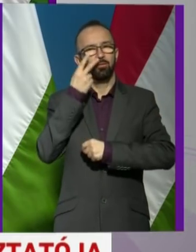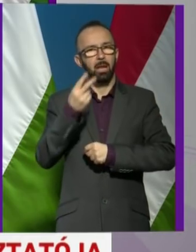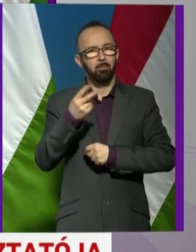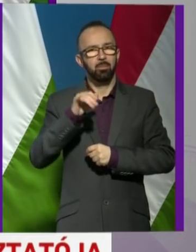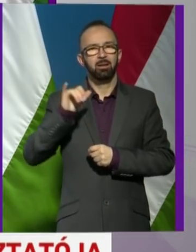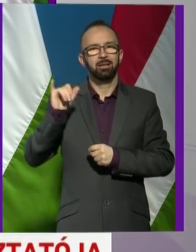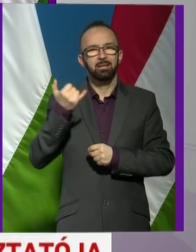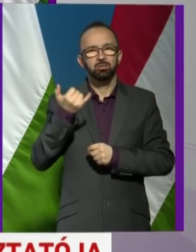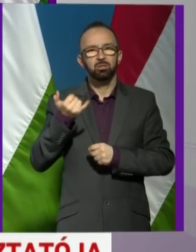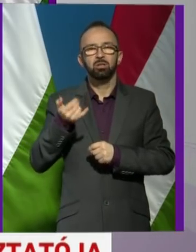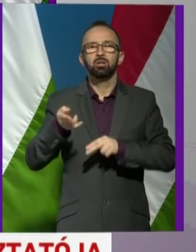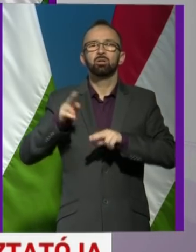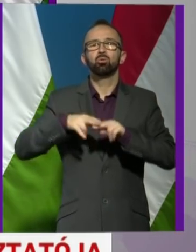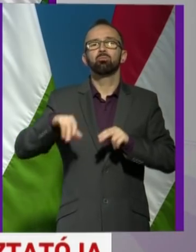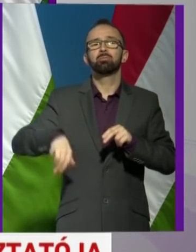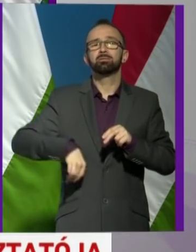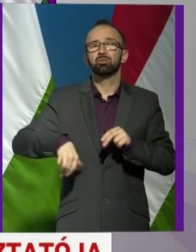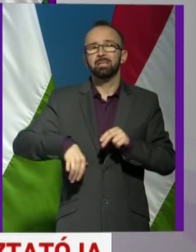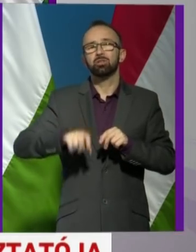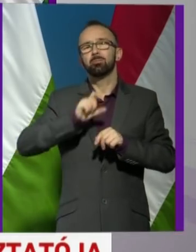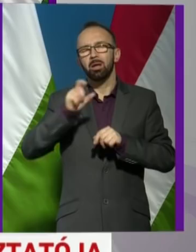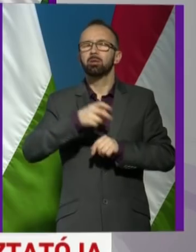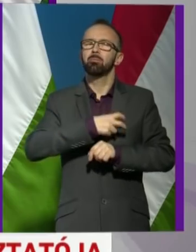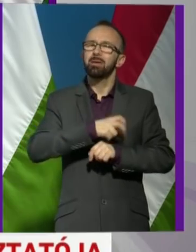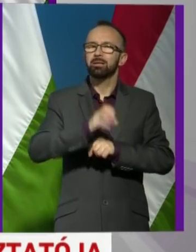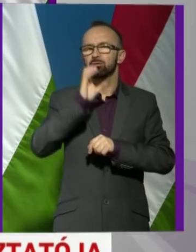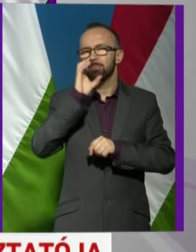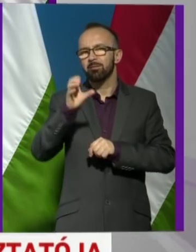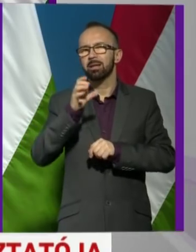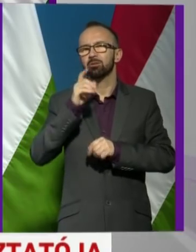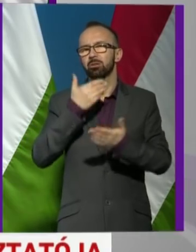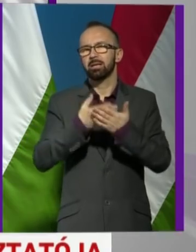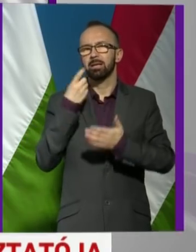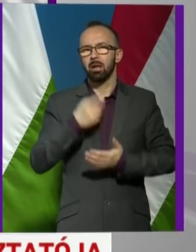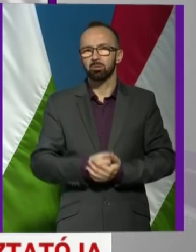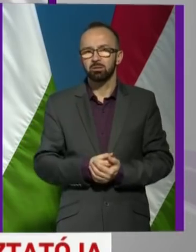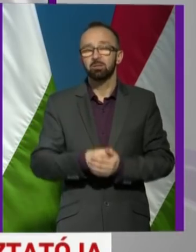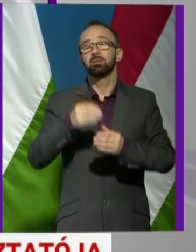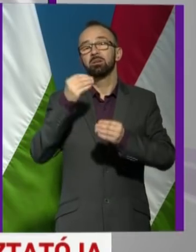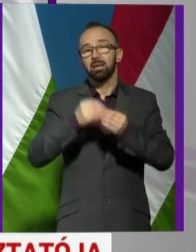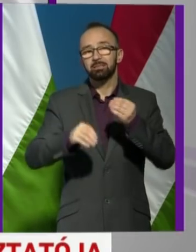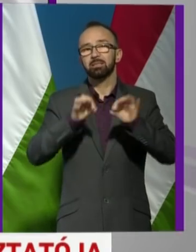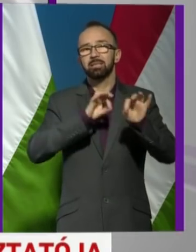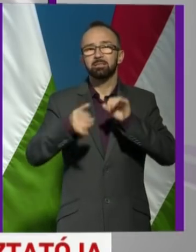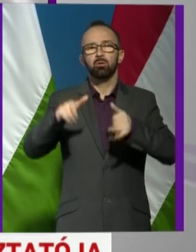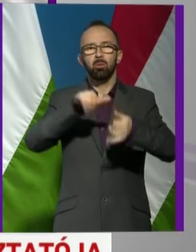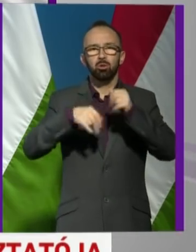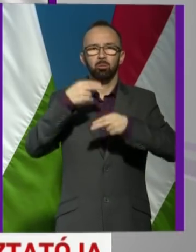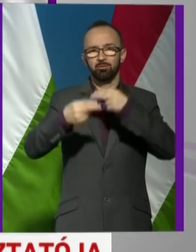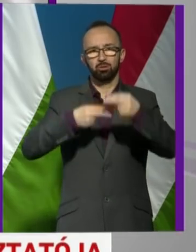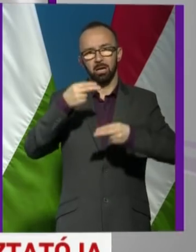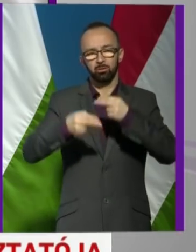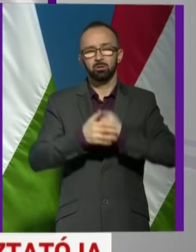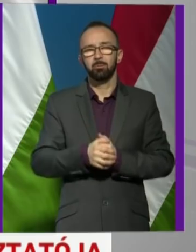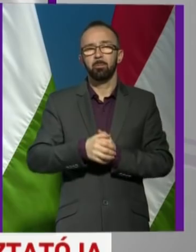és túlbiztosítással mégis megfigyeljük őket. És ezért készültek el a laboratóriumi